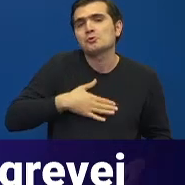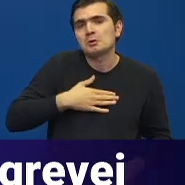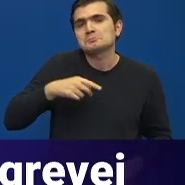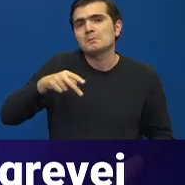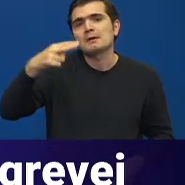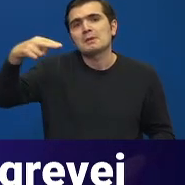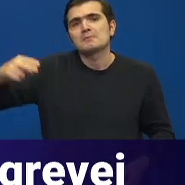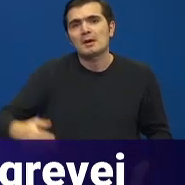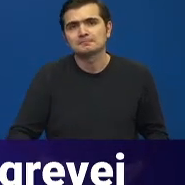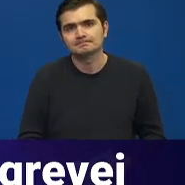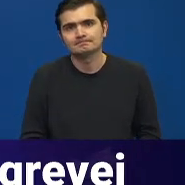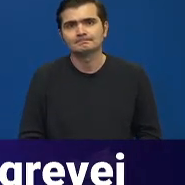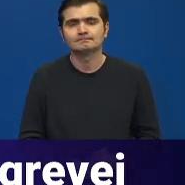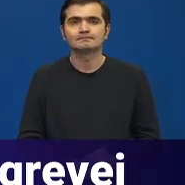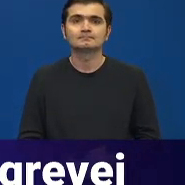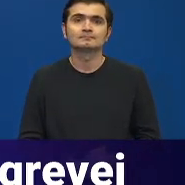meargă mai departe.